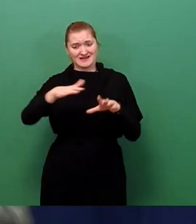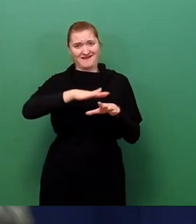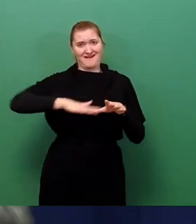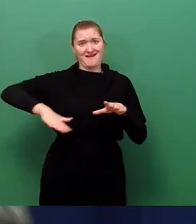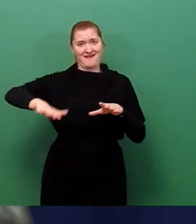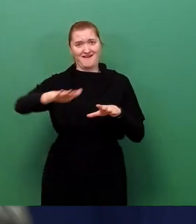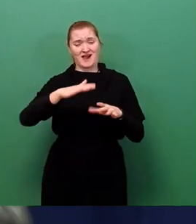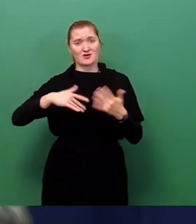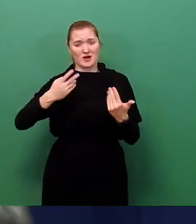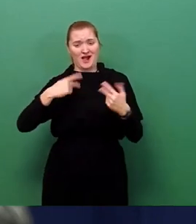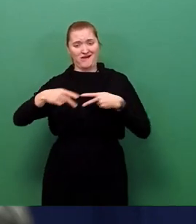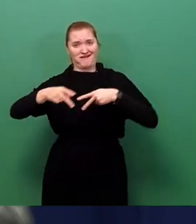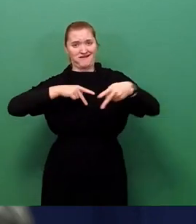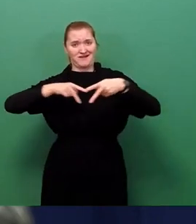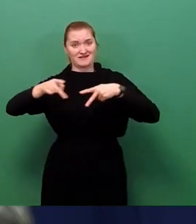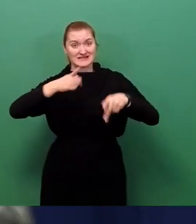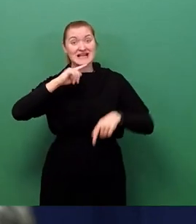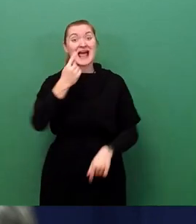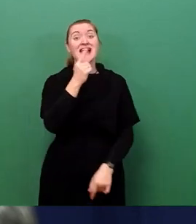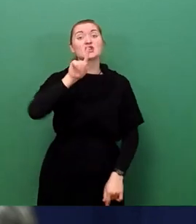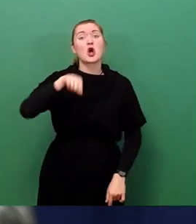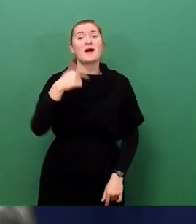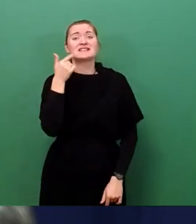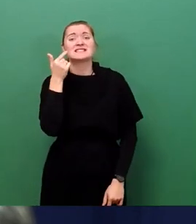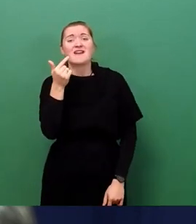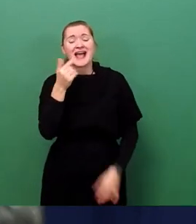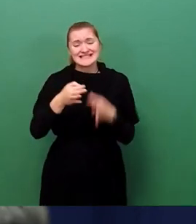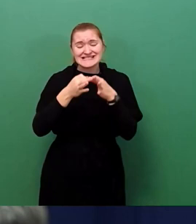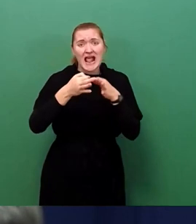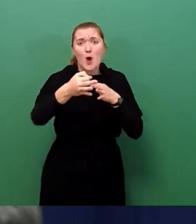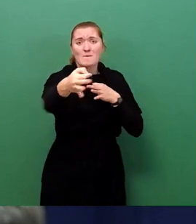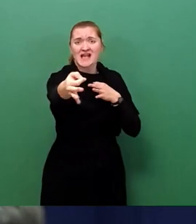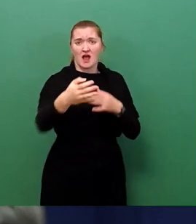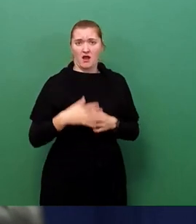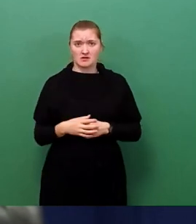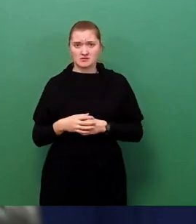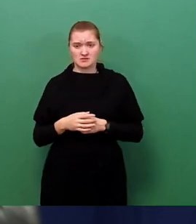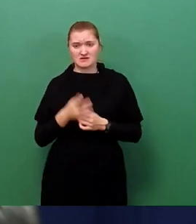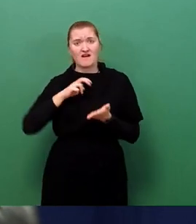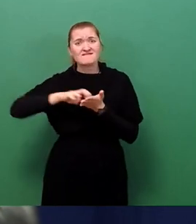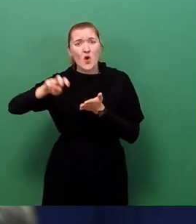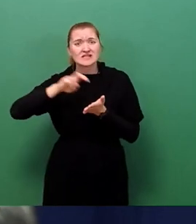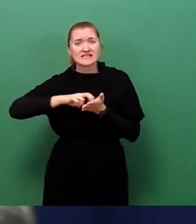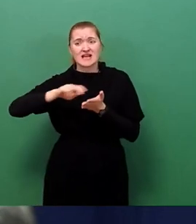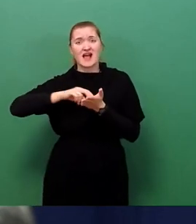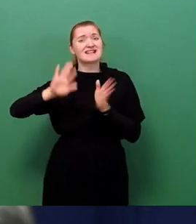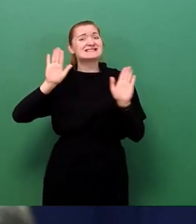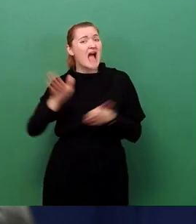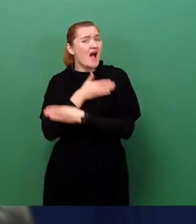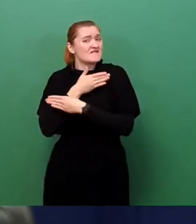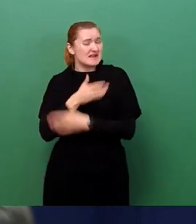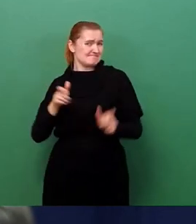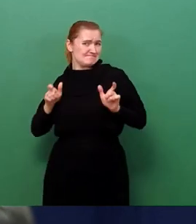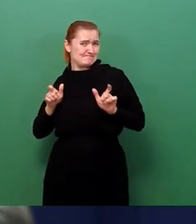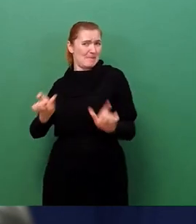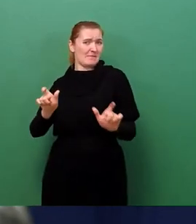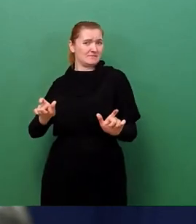sprechen hier immerhin von 1,2 Kilometern, in deren Fußgänger ab sofort praktisch nachrangige